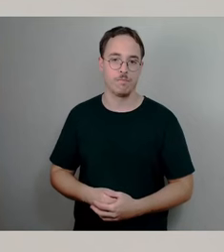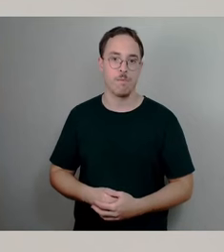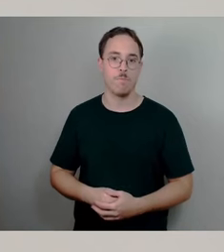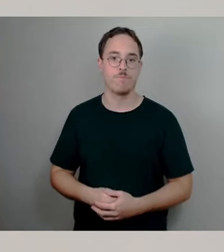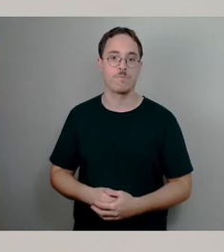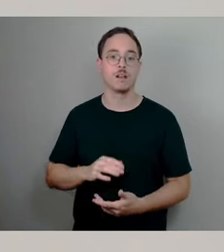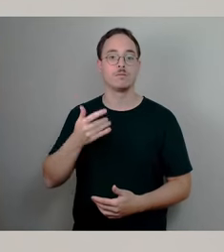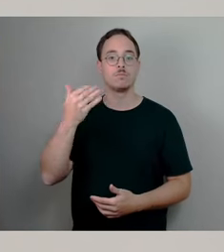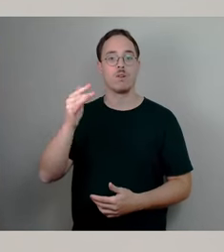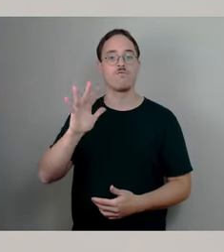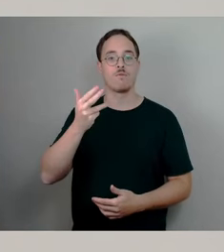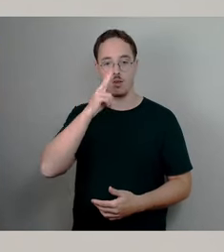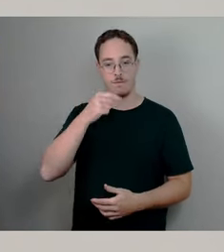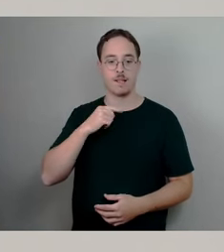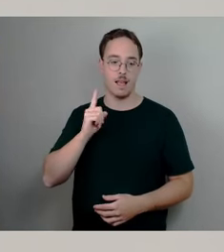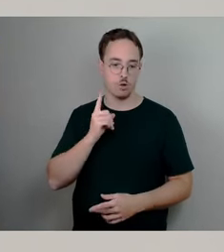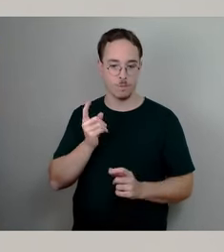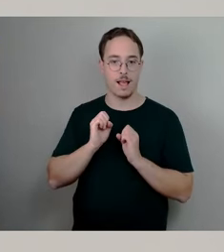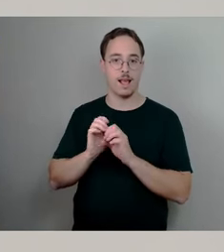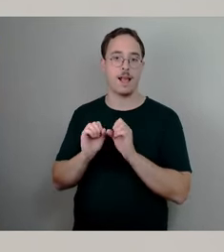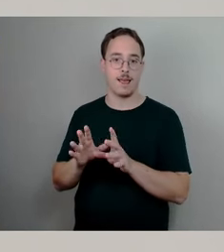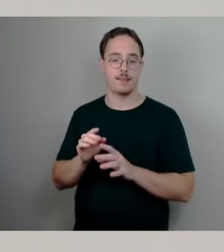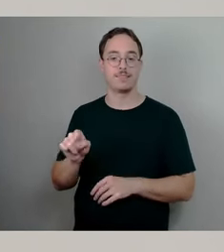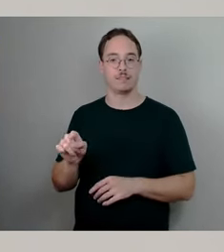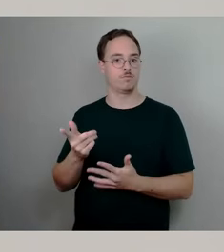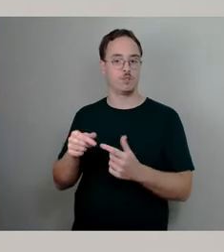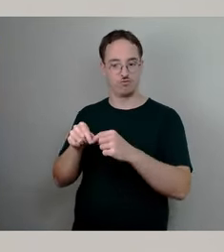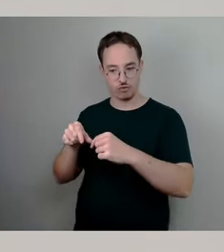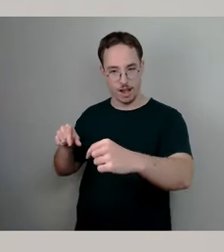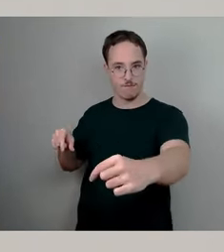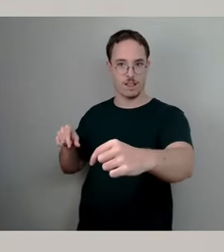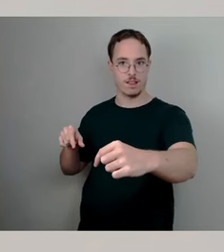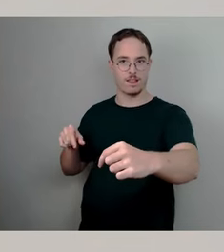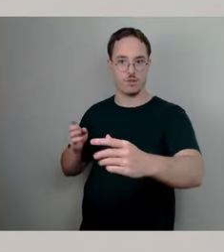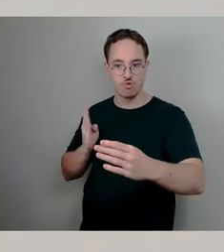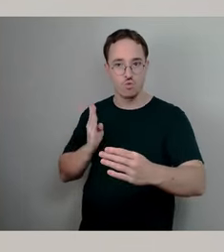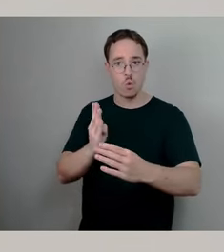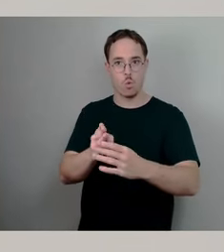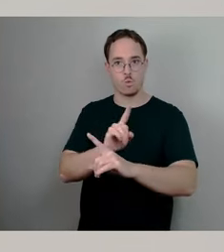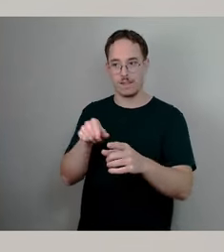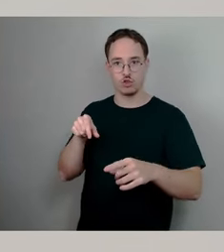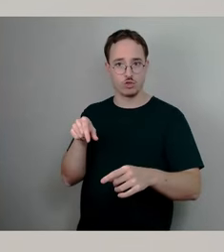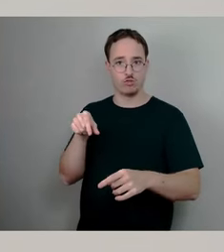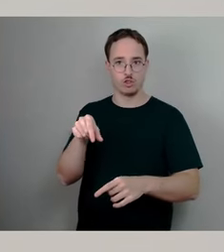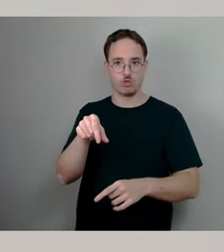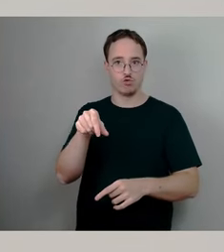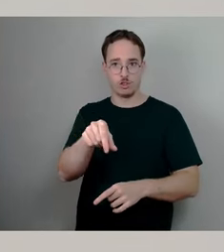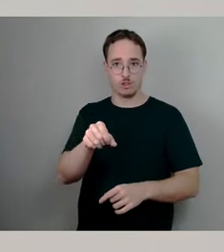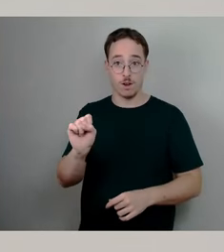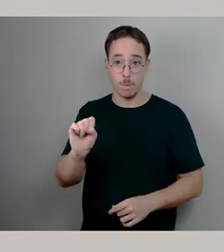Abmarkierung von Radfahrstreifen. Statt eines Schutzstreifens entspricht den anerkannten technischen Regelwerken, insbesondere Vorgaben